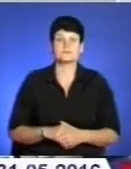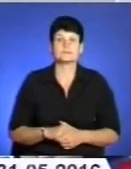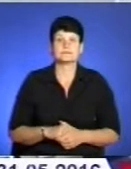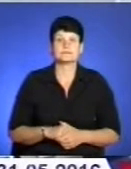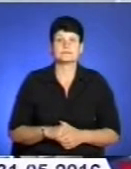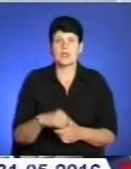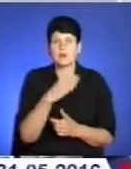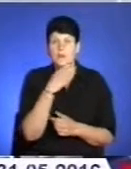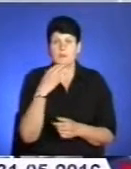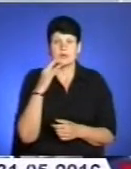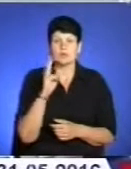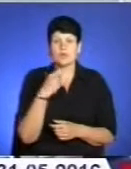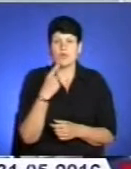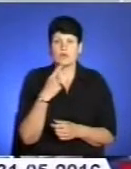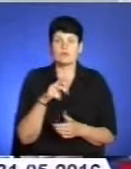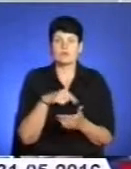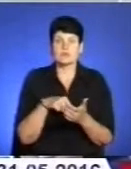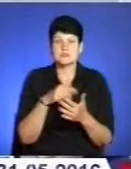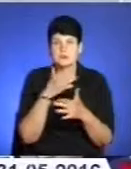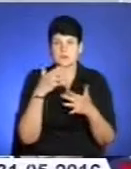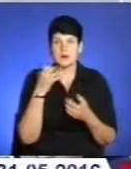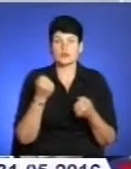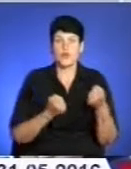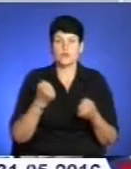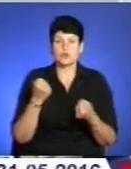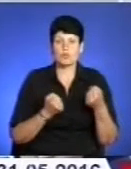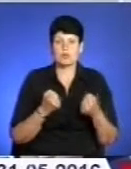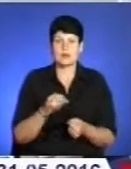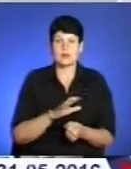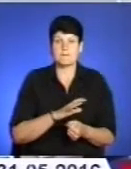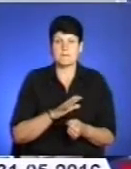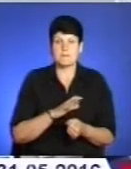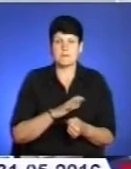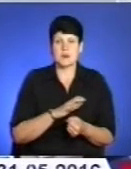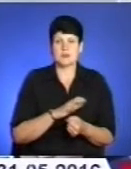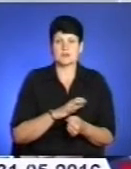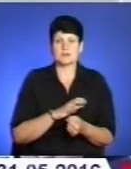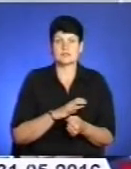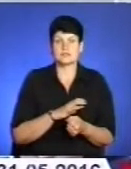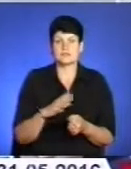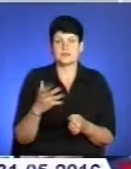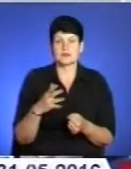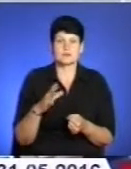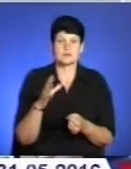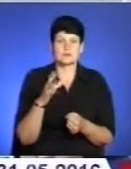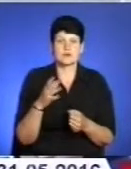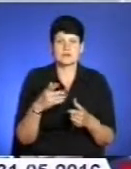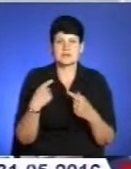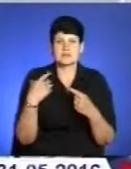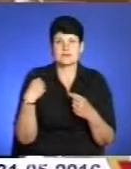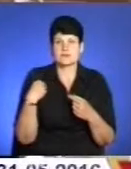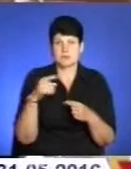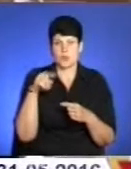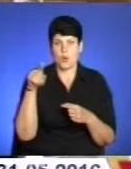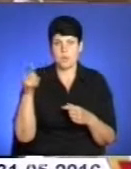Багато хто говорить про те, що в місті досить багато автомобілів, багатих, з львівськими номерами. Можливо, це ще є один слід, я не знаю.